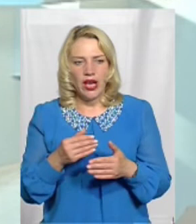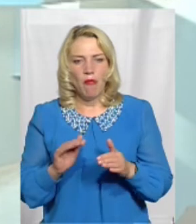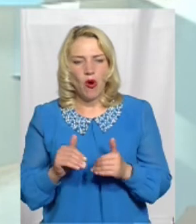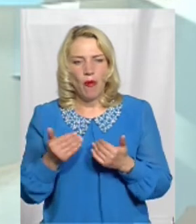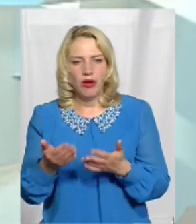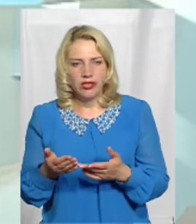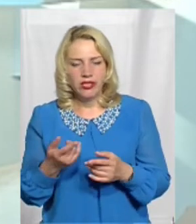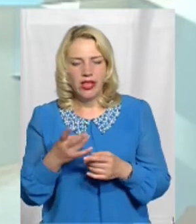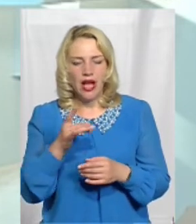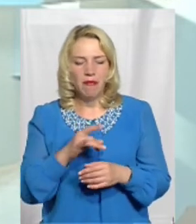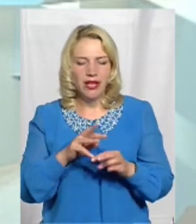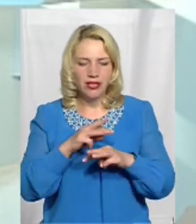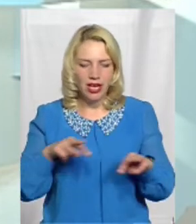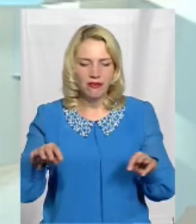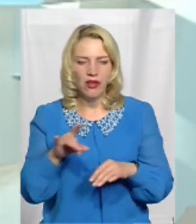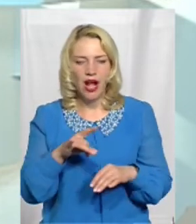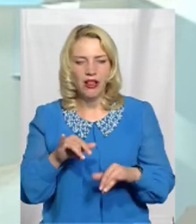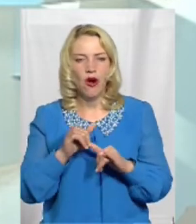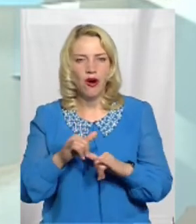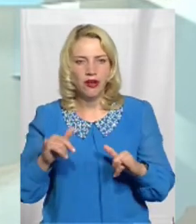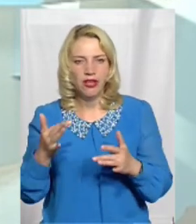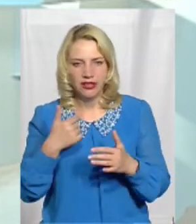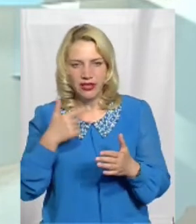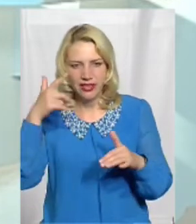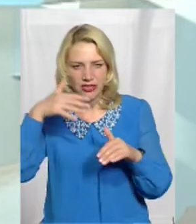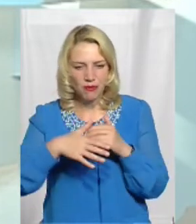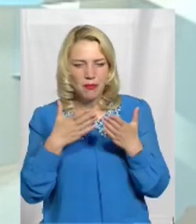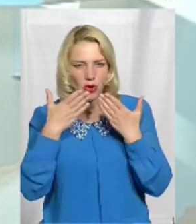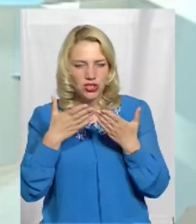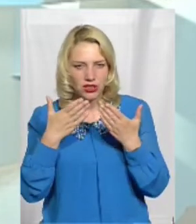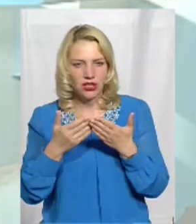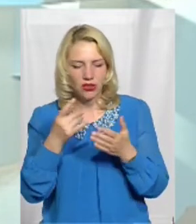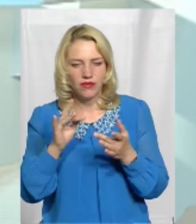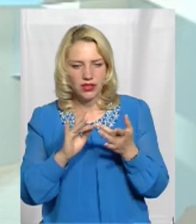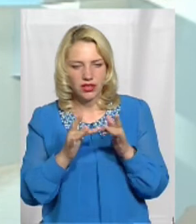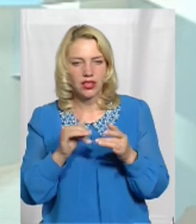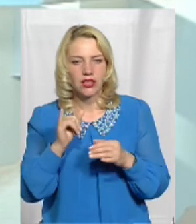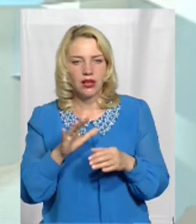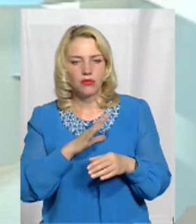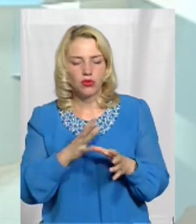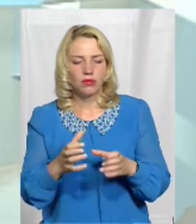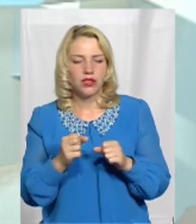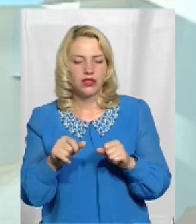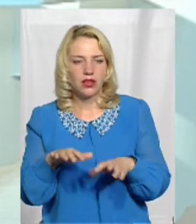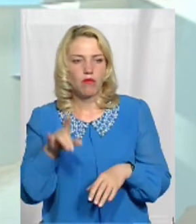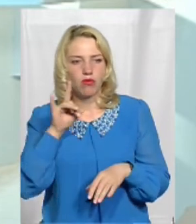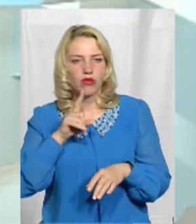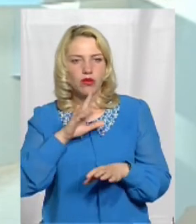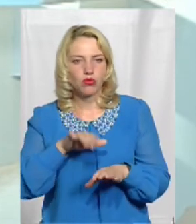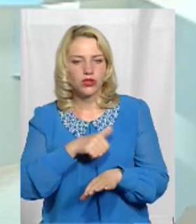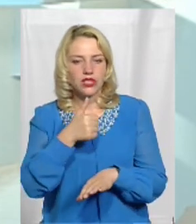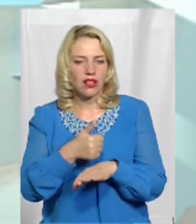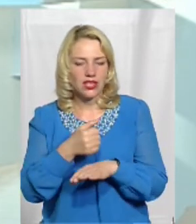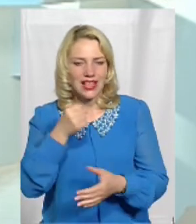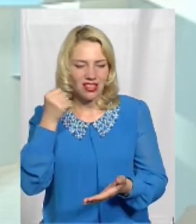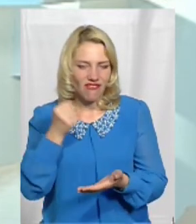регіонального розвитку Оскільки я прочитала І навіть там прийнято рішення Що поки не буде затверджений